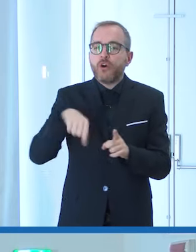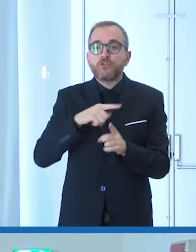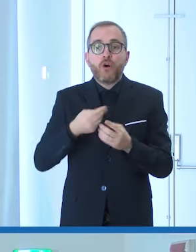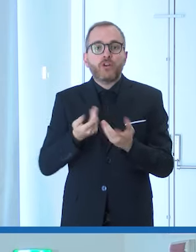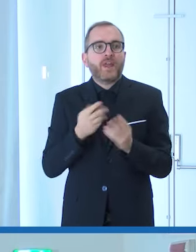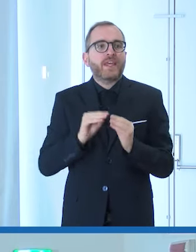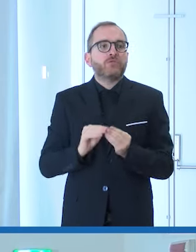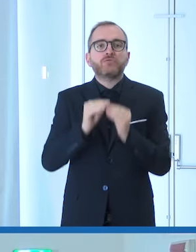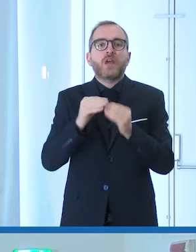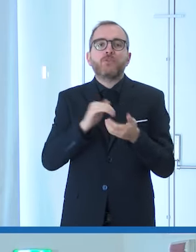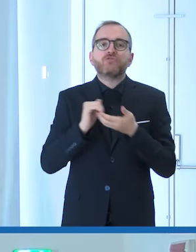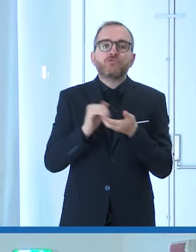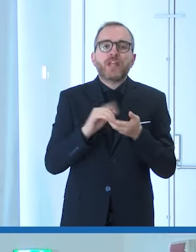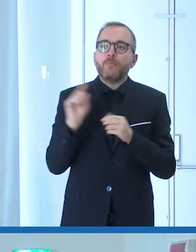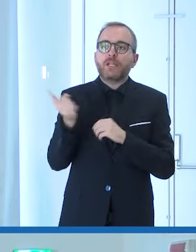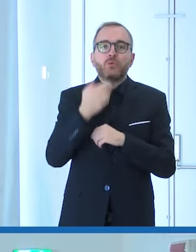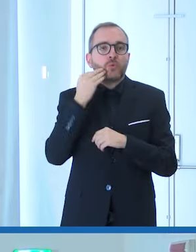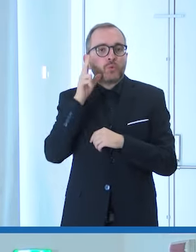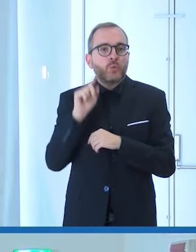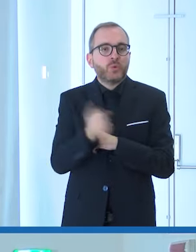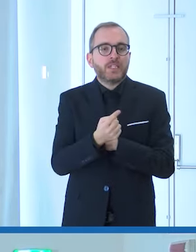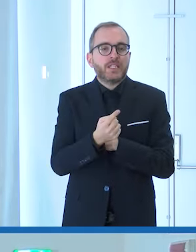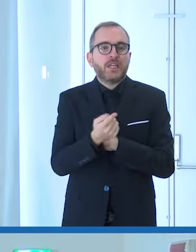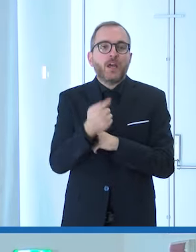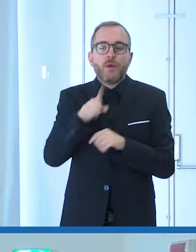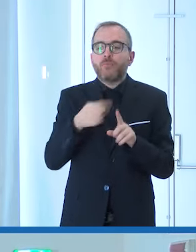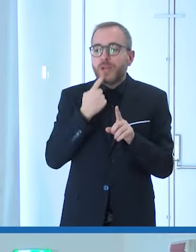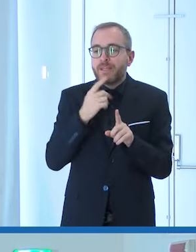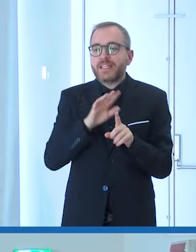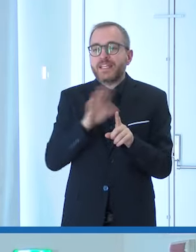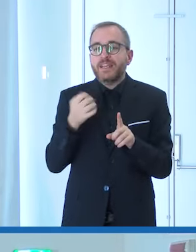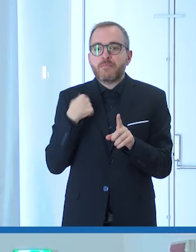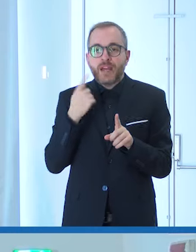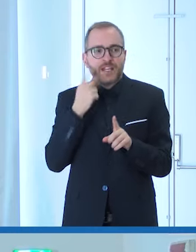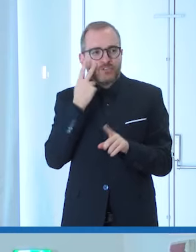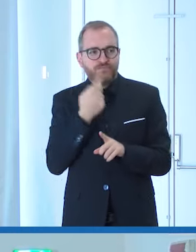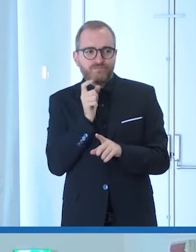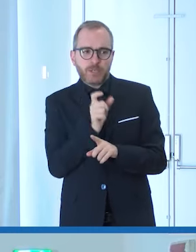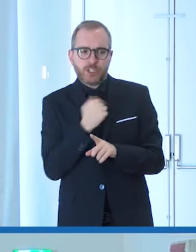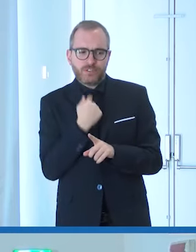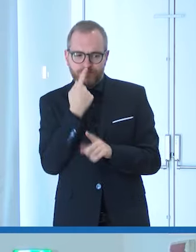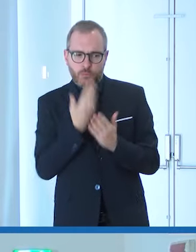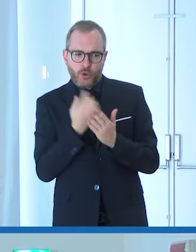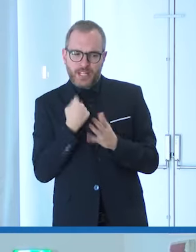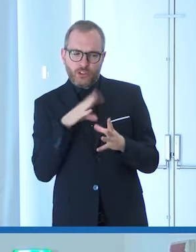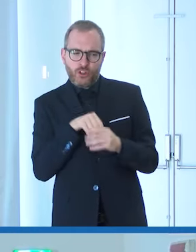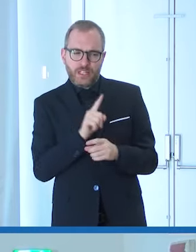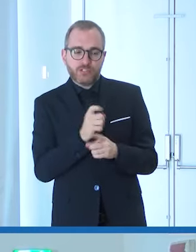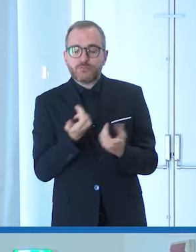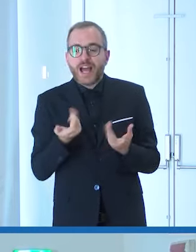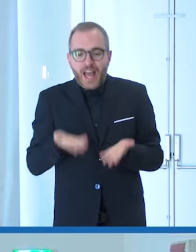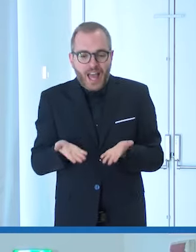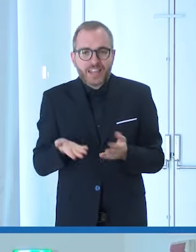una società per tutti per tutte e anche per naturalmente coloro che non si ritrovano in queste definizioni non la stiamo costruendo